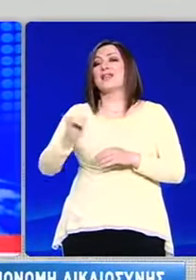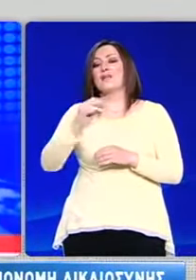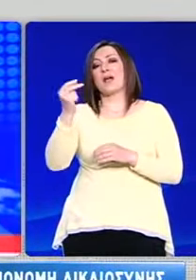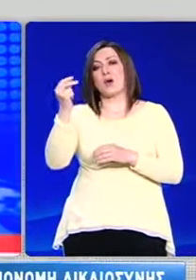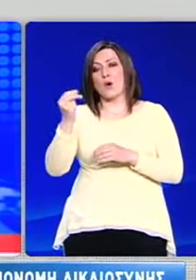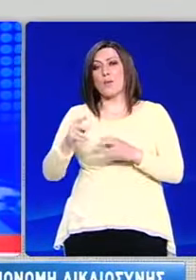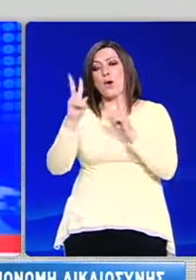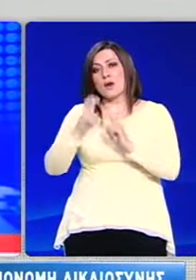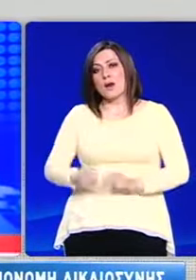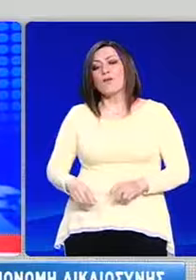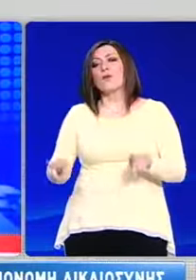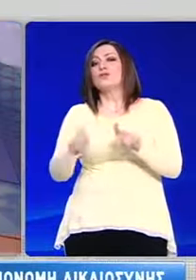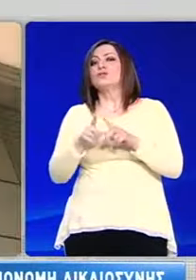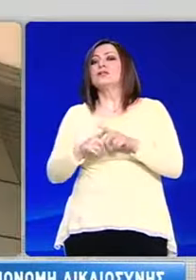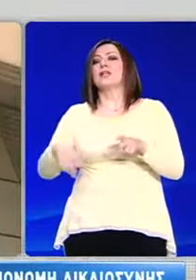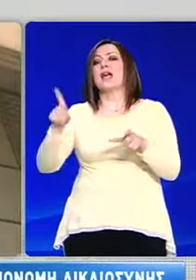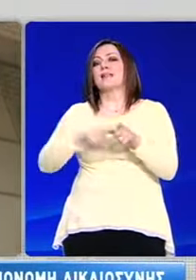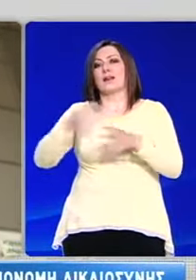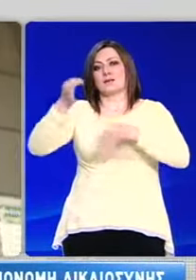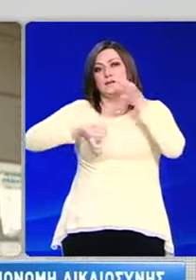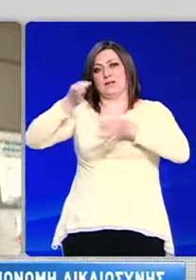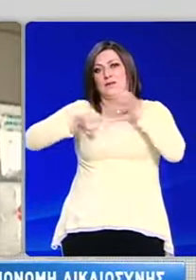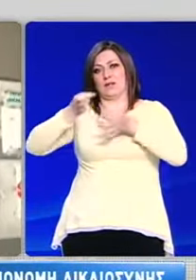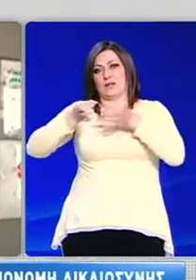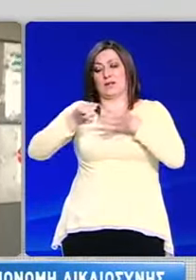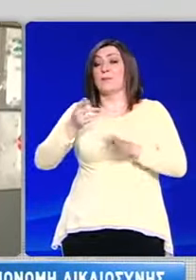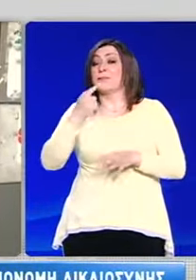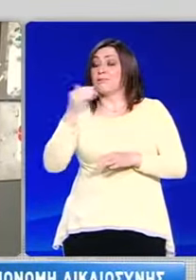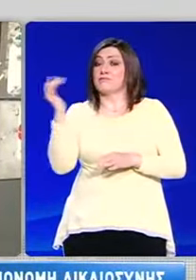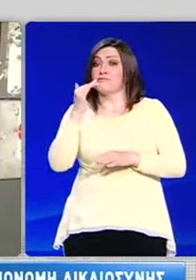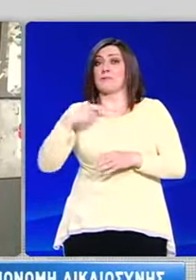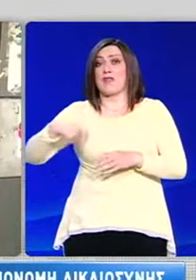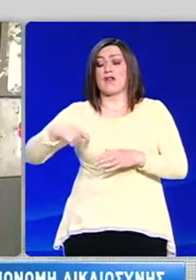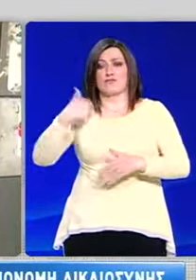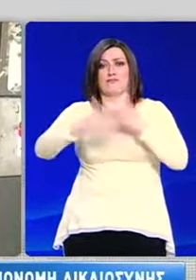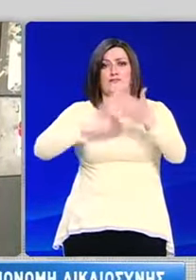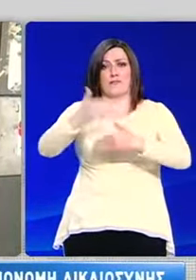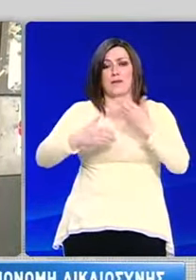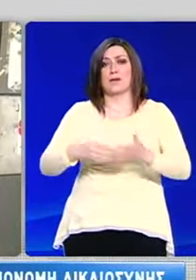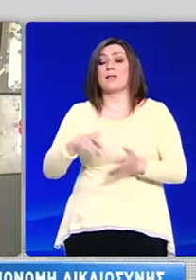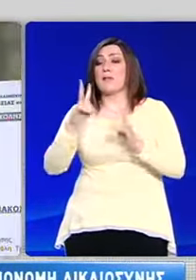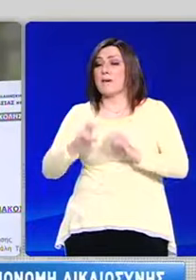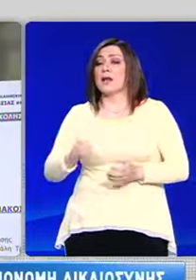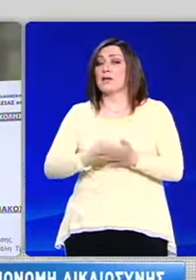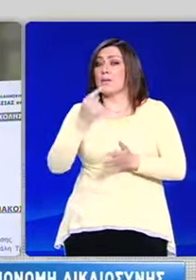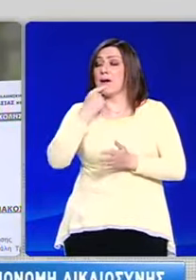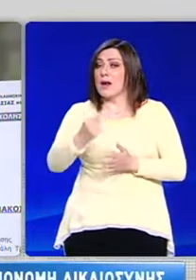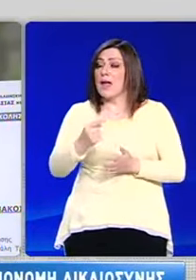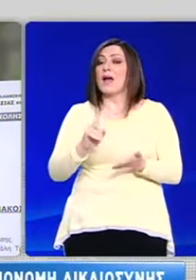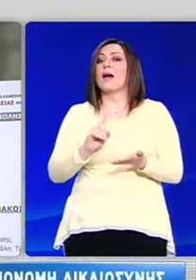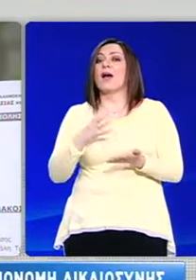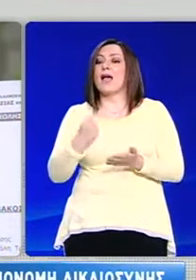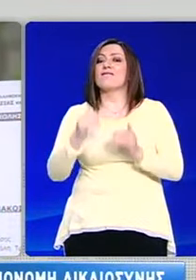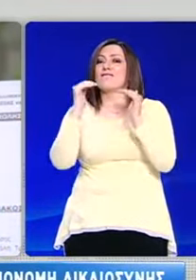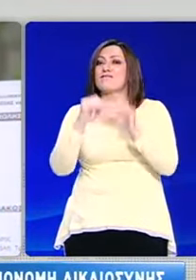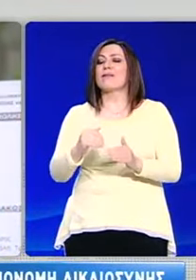Συμβουλευτική Εταιρεία Boston Consulting Group. Εκτός από την ταχύτερη απονομή δικαιοσύνης, η μελέτη κάνει λόγο για την επιβολή σταθερού